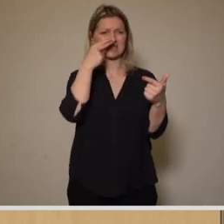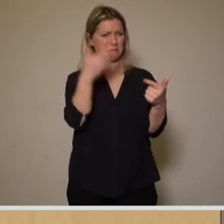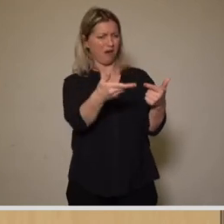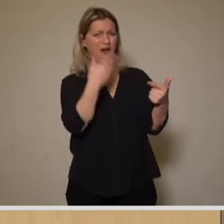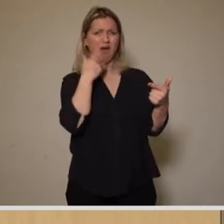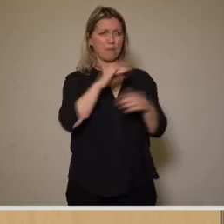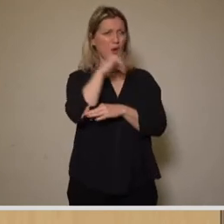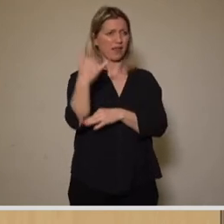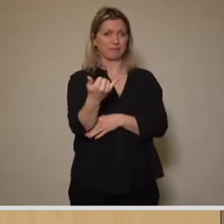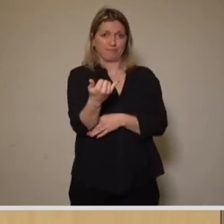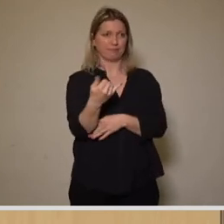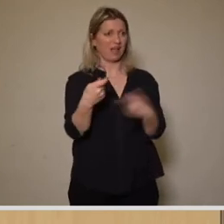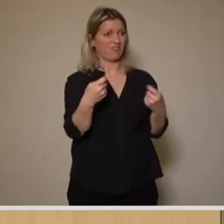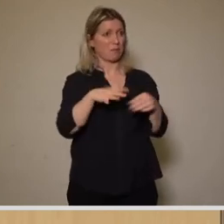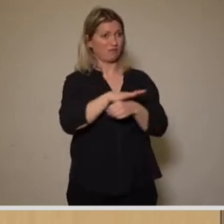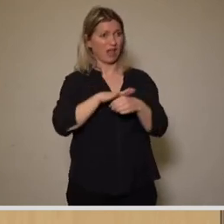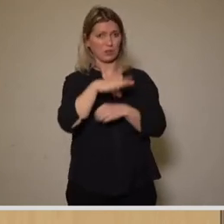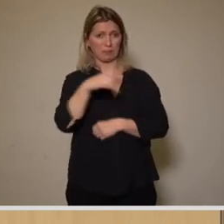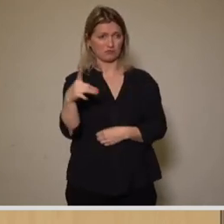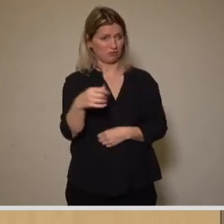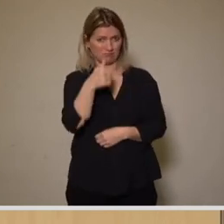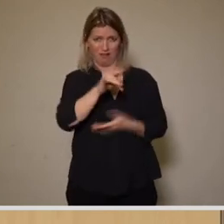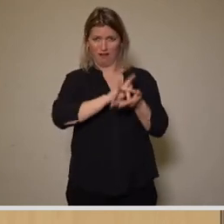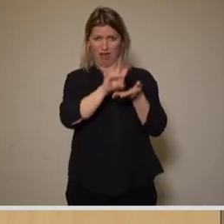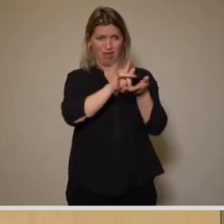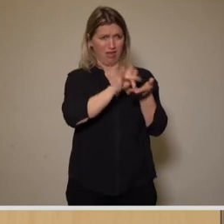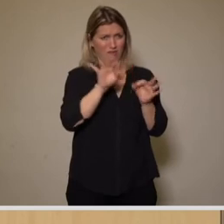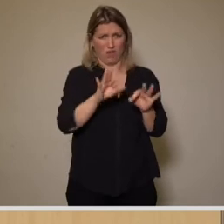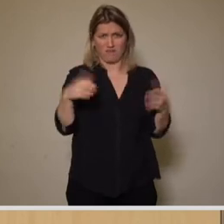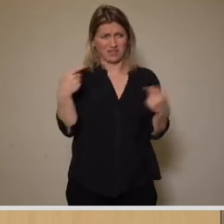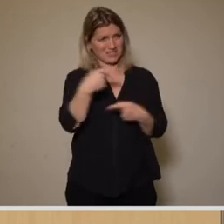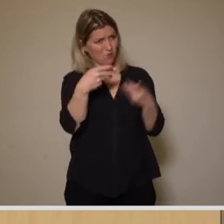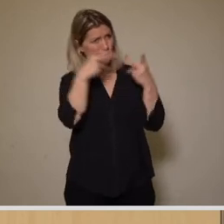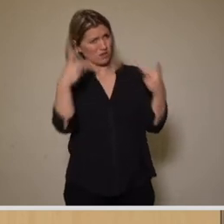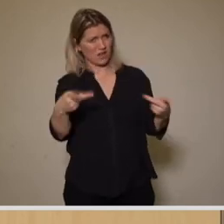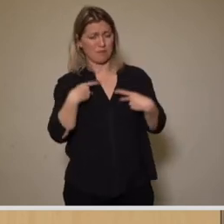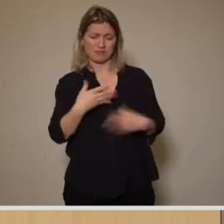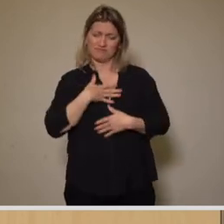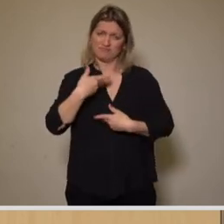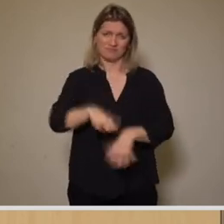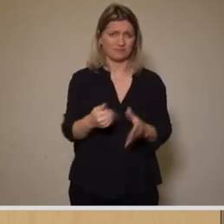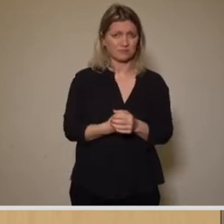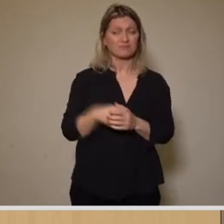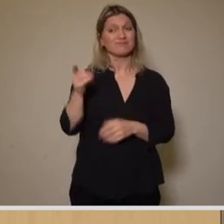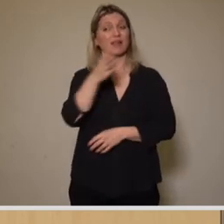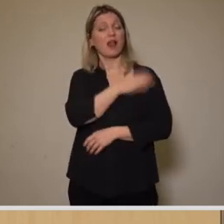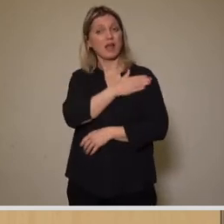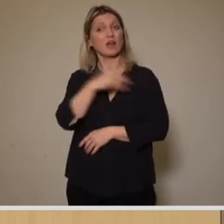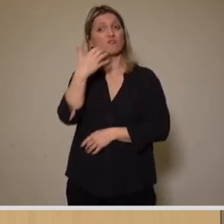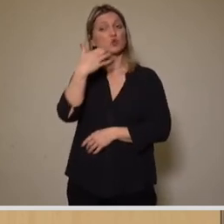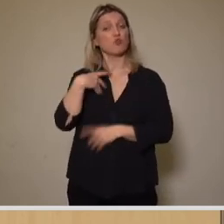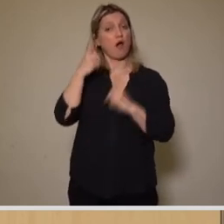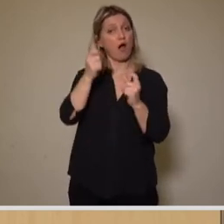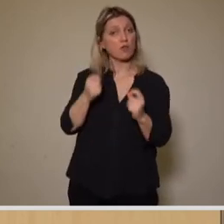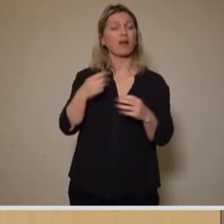Nachfrage für Gewerbeflächen in Pichen ist. Wir können diesem Konzept daher nicht näher treten. Die Linken möchten mit ihrem Antrag die Ausschreibung aufheben,